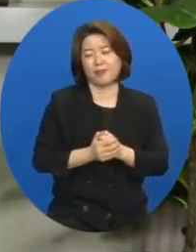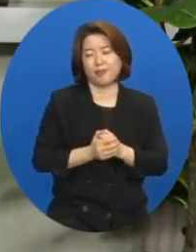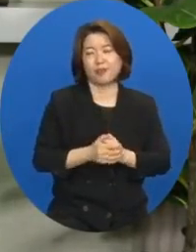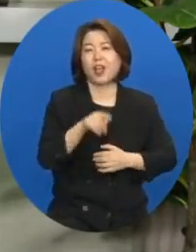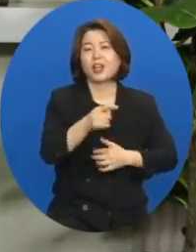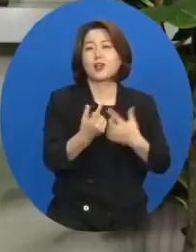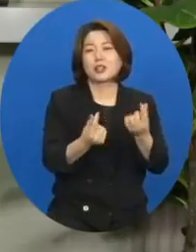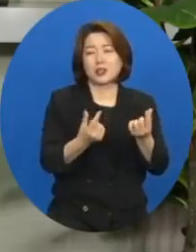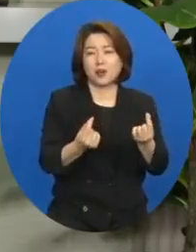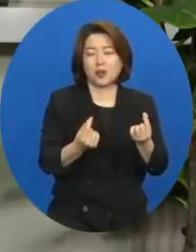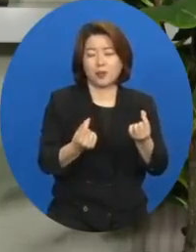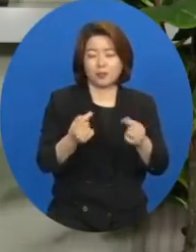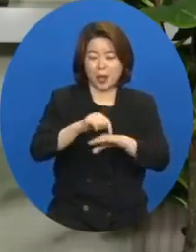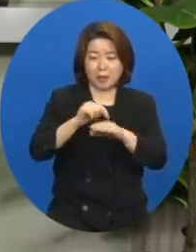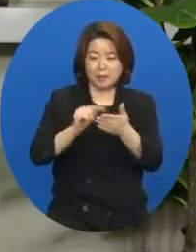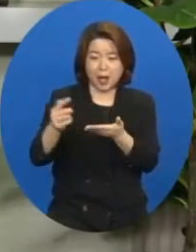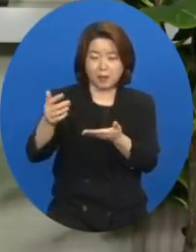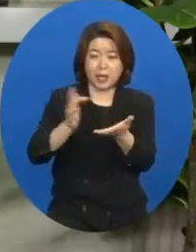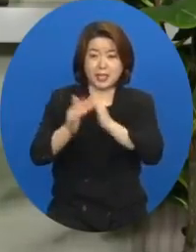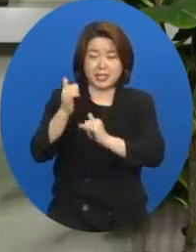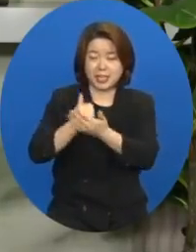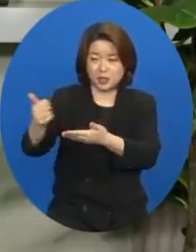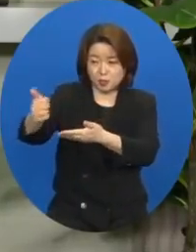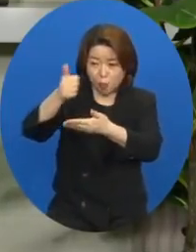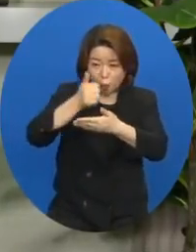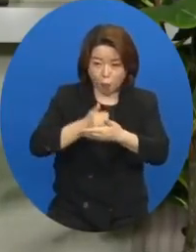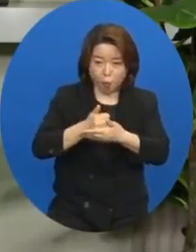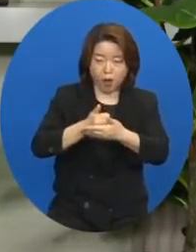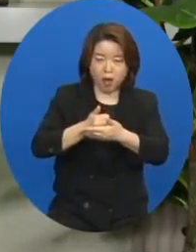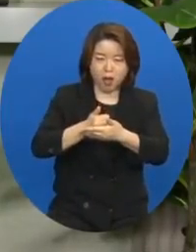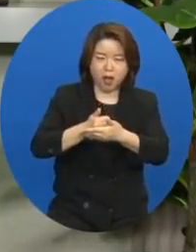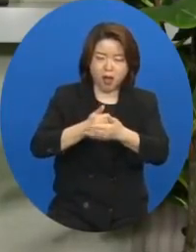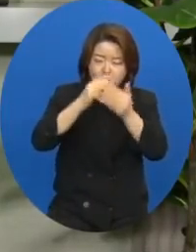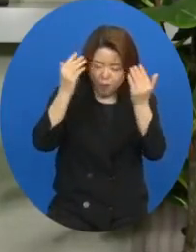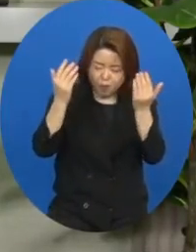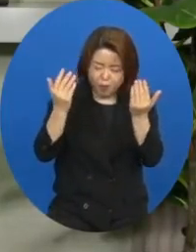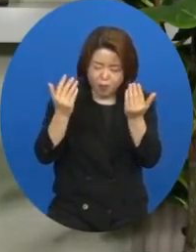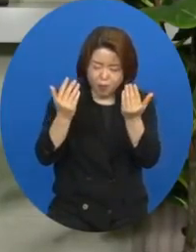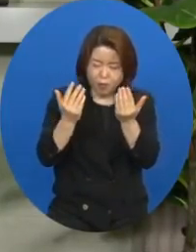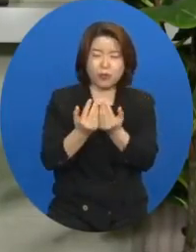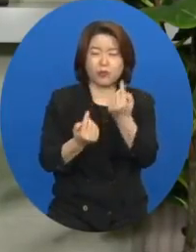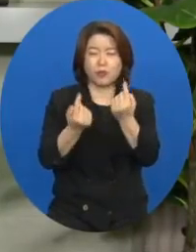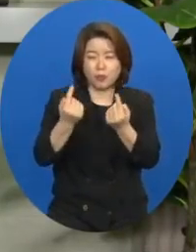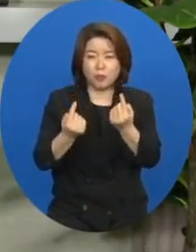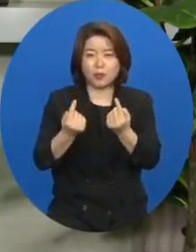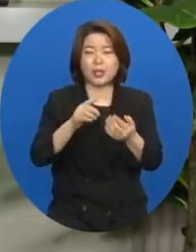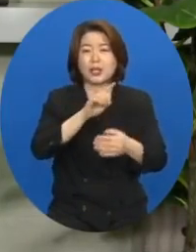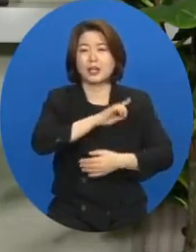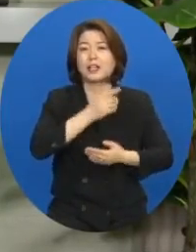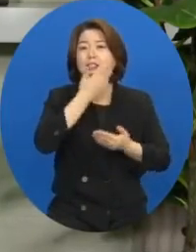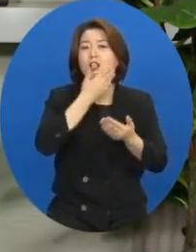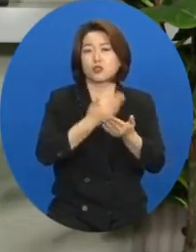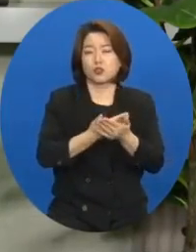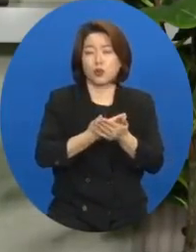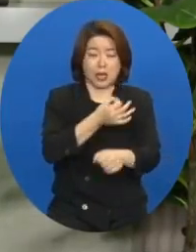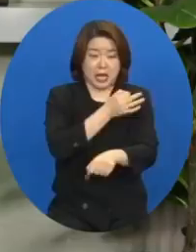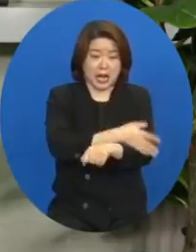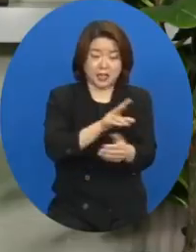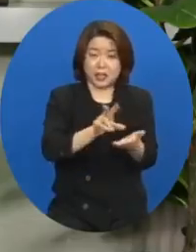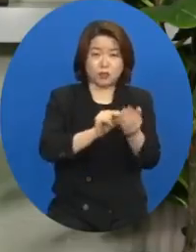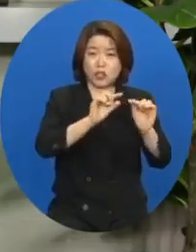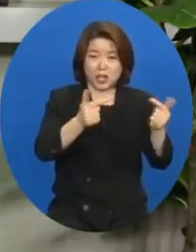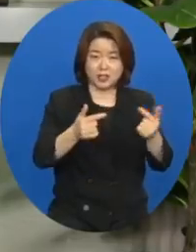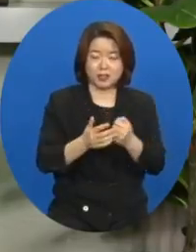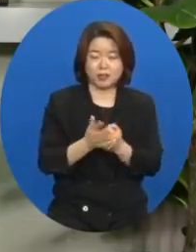것은 그 모든 것보다도 더 중요한 문제입니다. 간단한 문제가 아닌 거예요. 예수님이 내